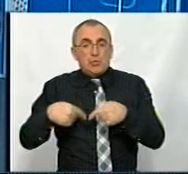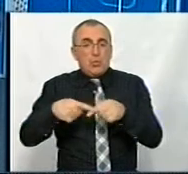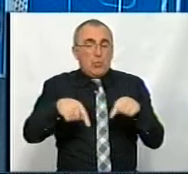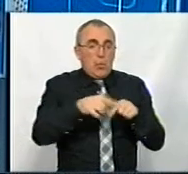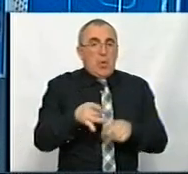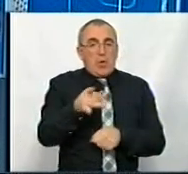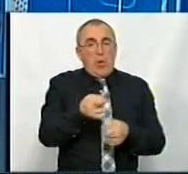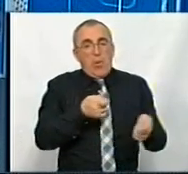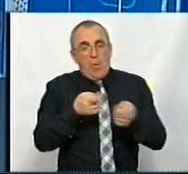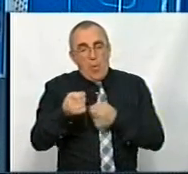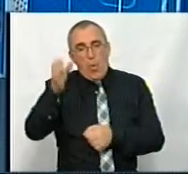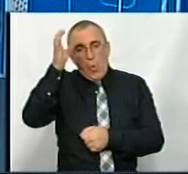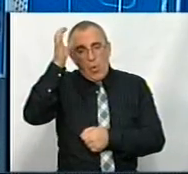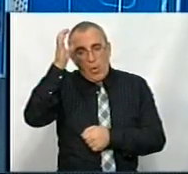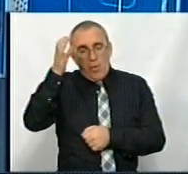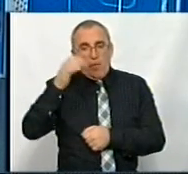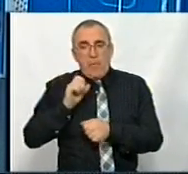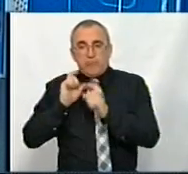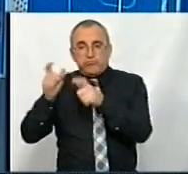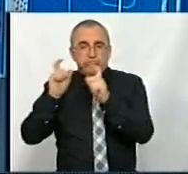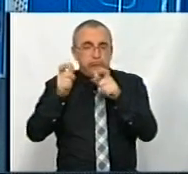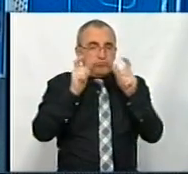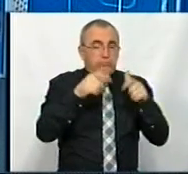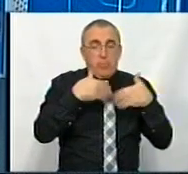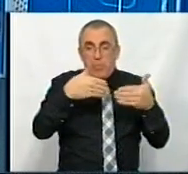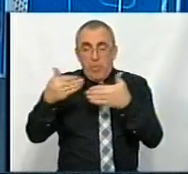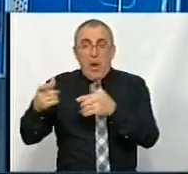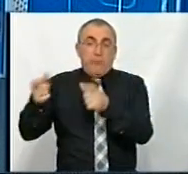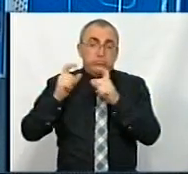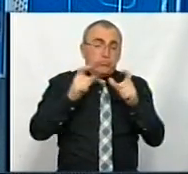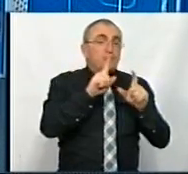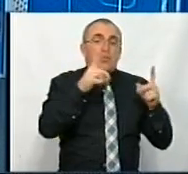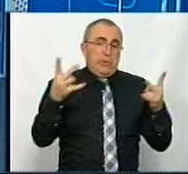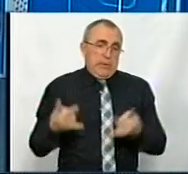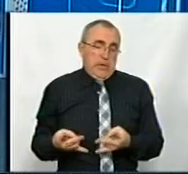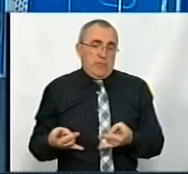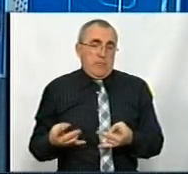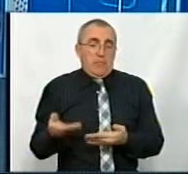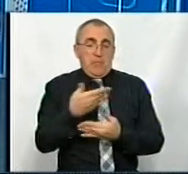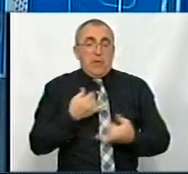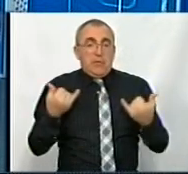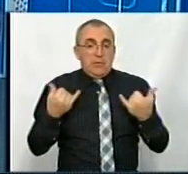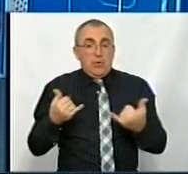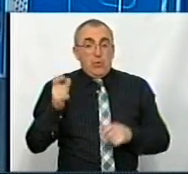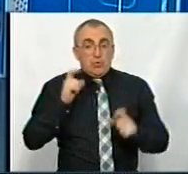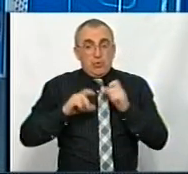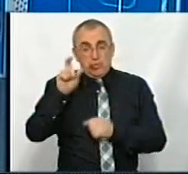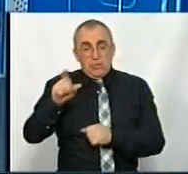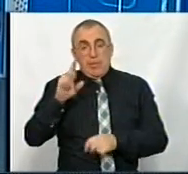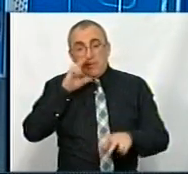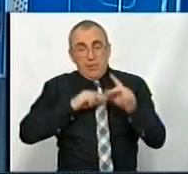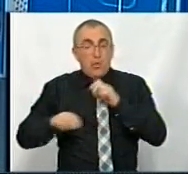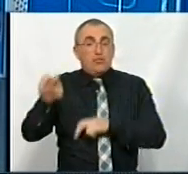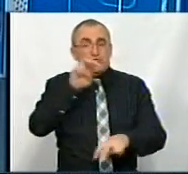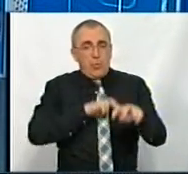районні управління освіти, як раніше, ми не розсилали свої пропозиції, вони нам насилали, що їм треба. Ми зараз для наших студентів будемо намагатися